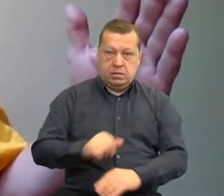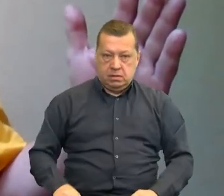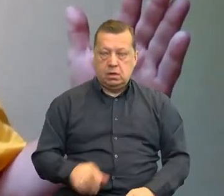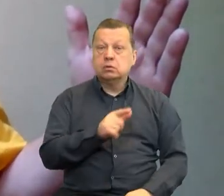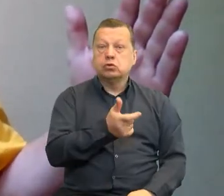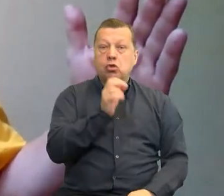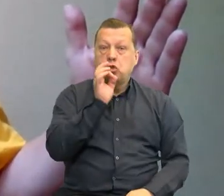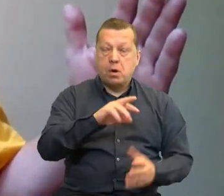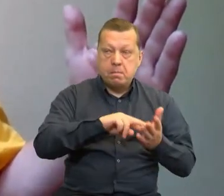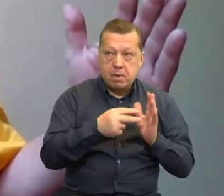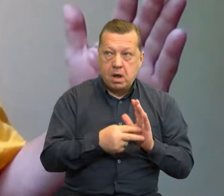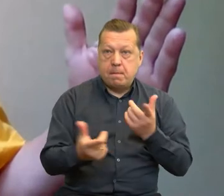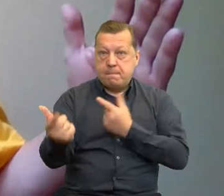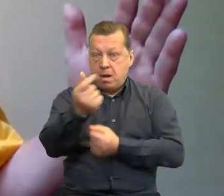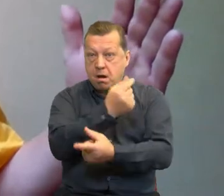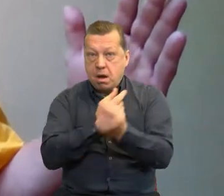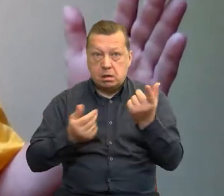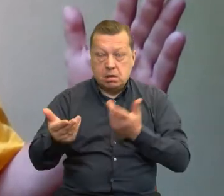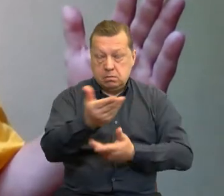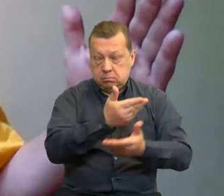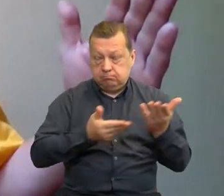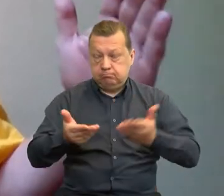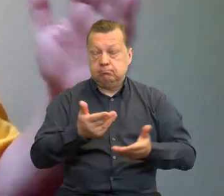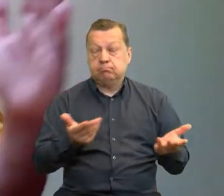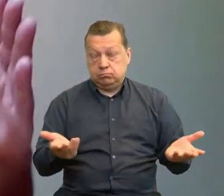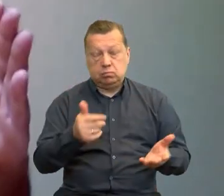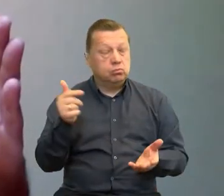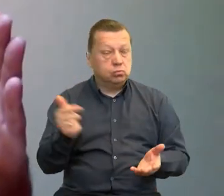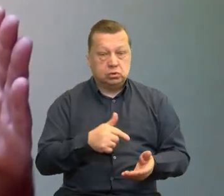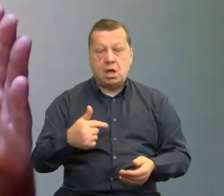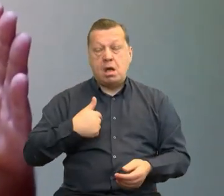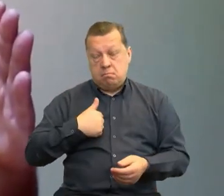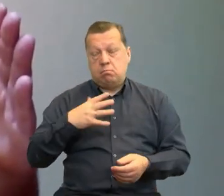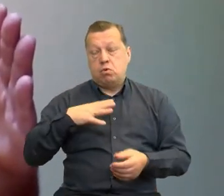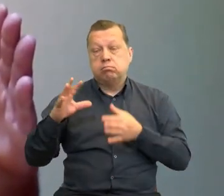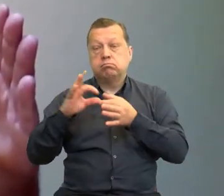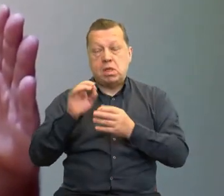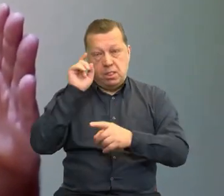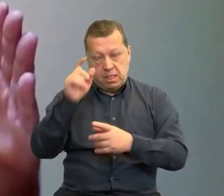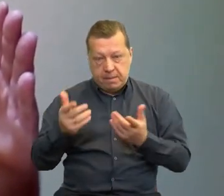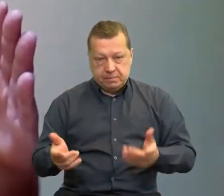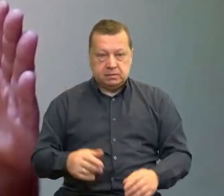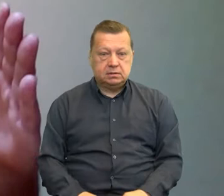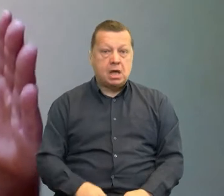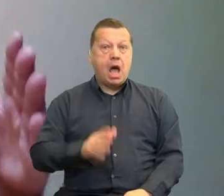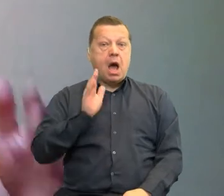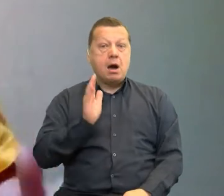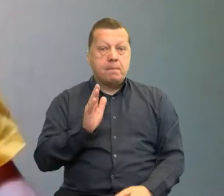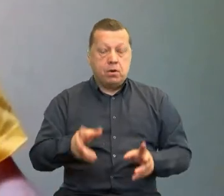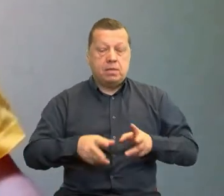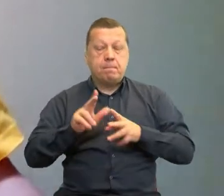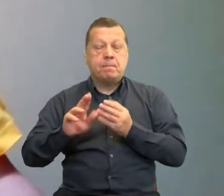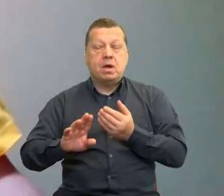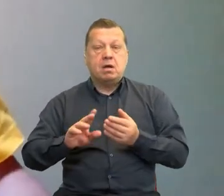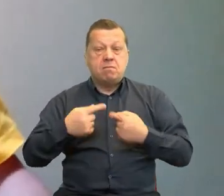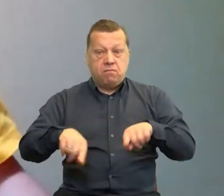planowania w partnerstwie z tymi różnymi, no akurat tutaj też z niemieckimi organizacjami. No a później też etap porealizacyjny.